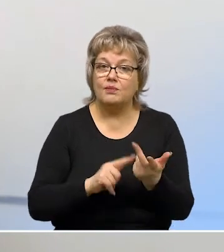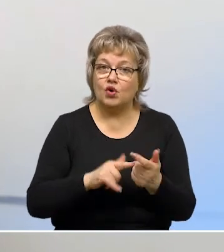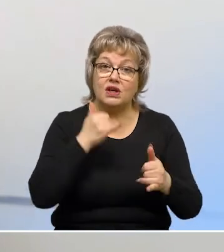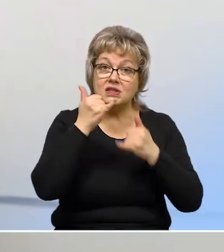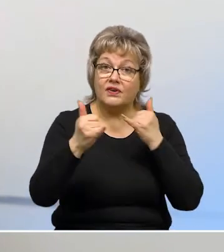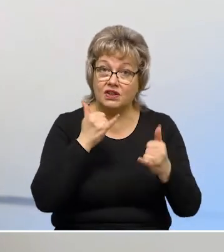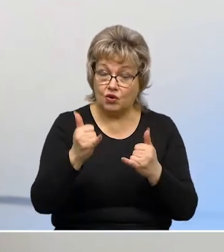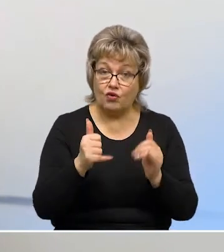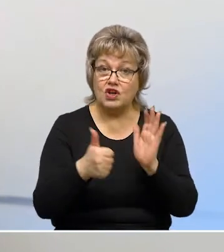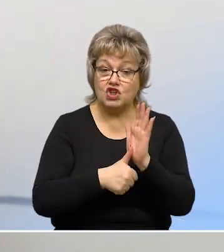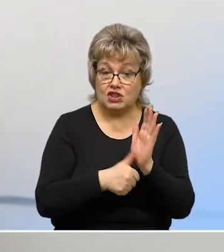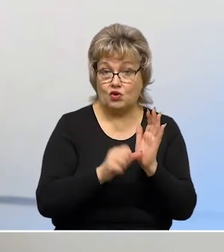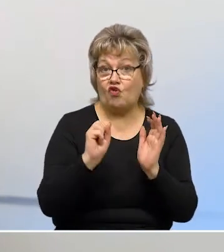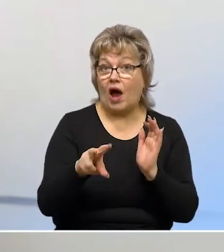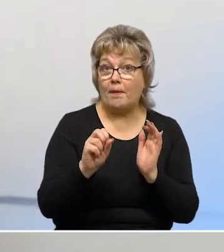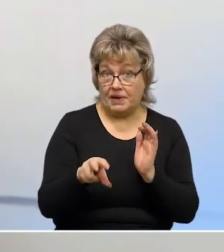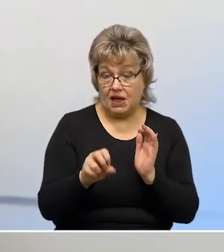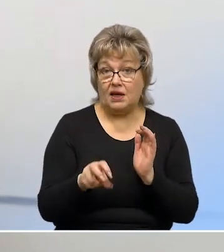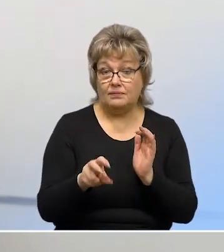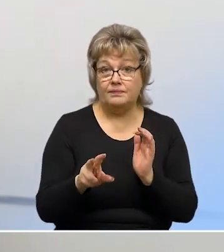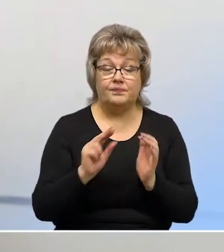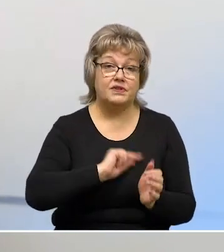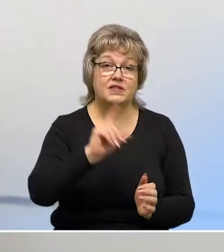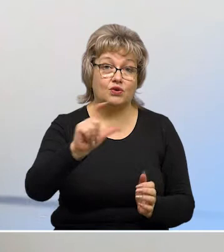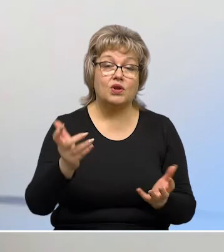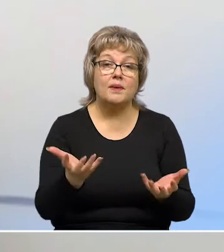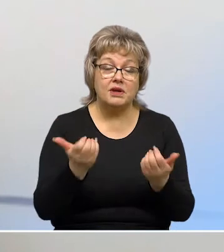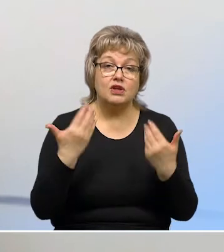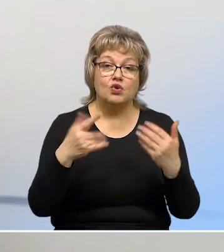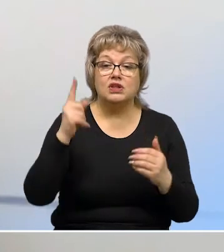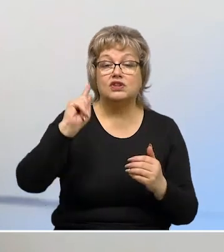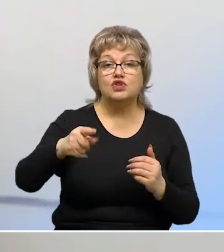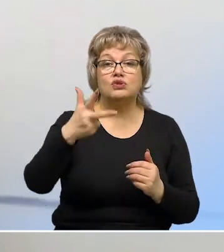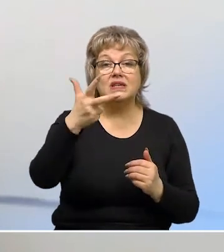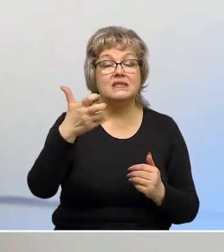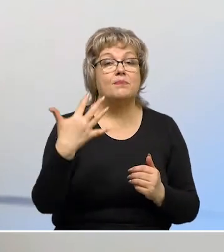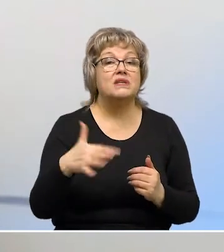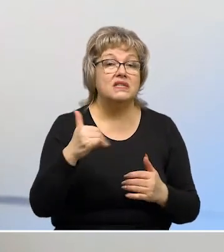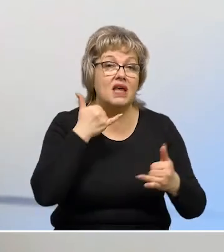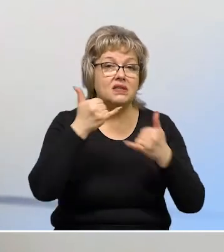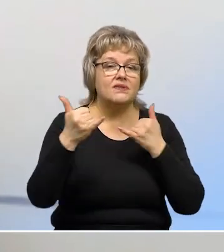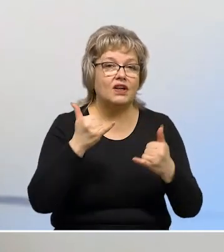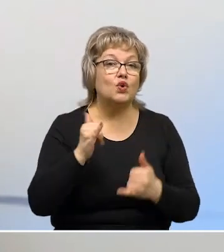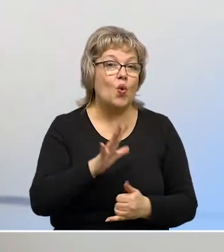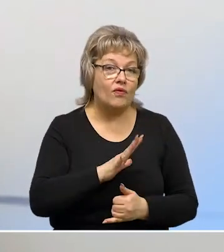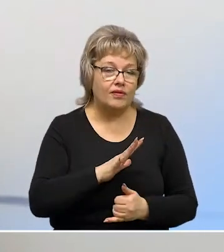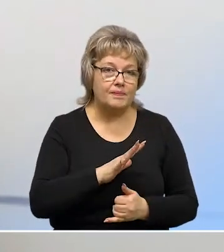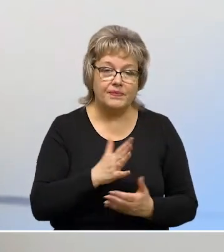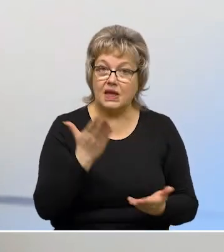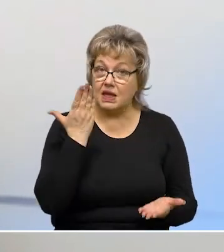кстати, по количеству звонков также, с 6 апреля сотрудниками принято уже 1350 звонков.